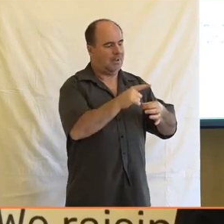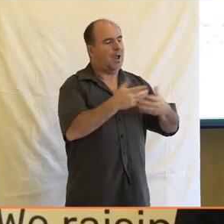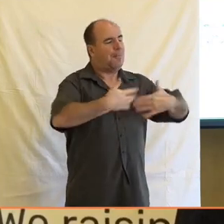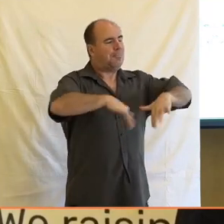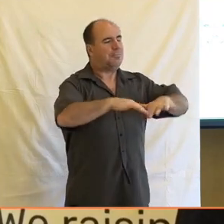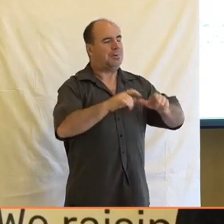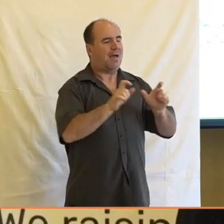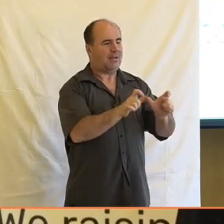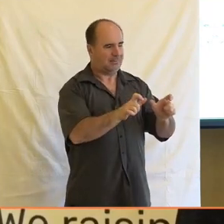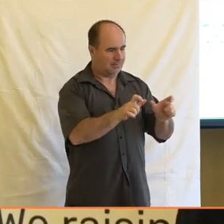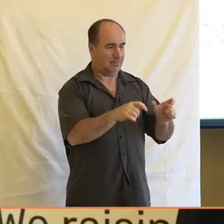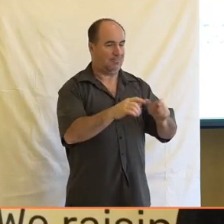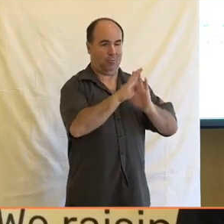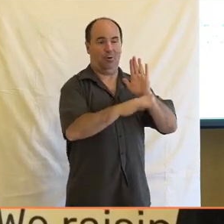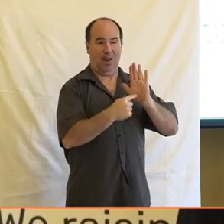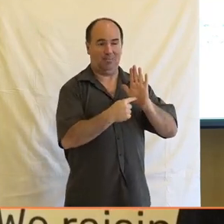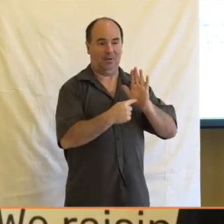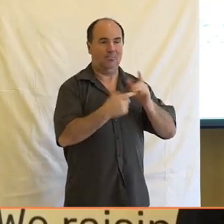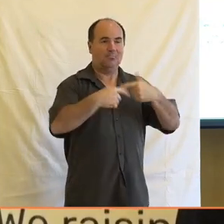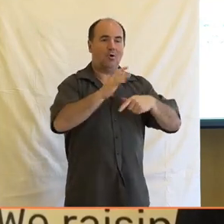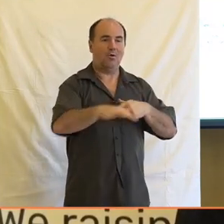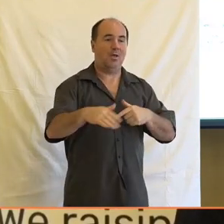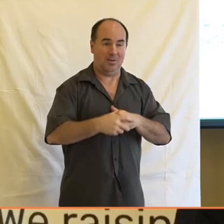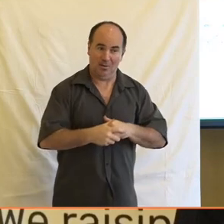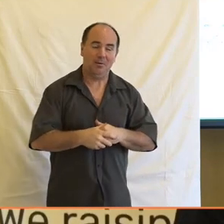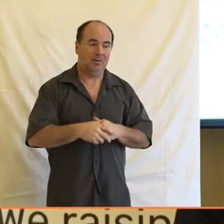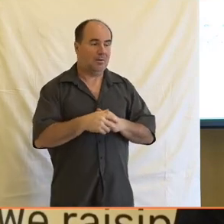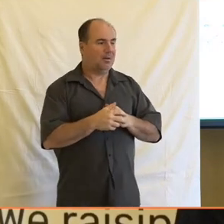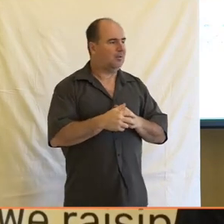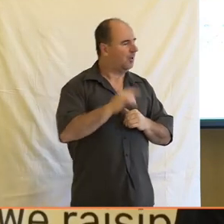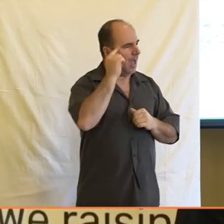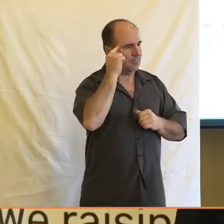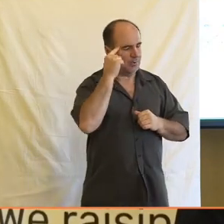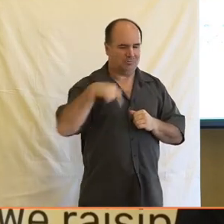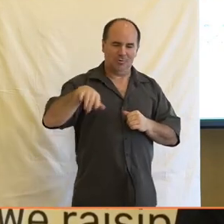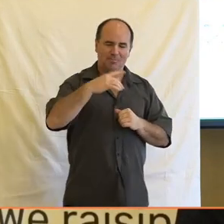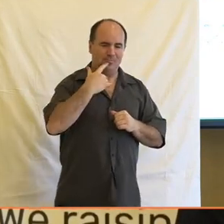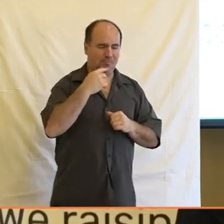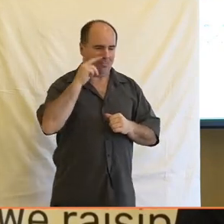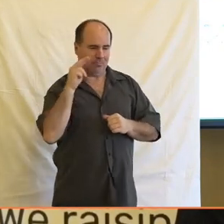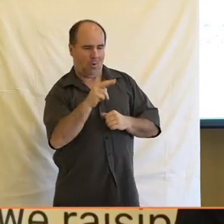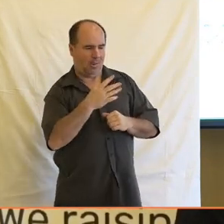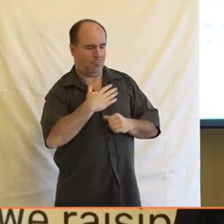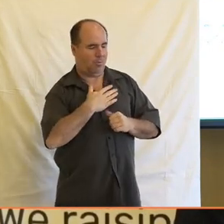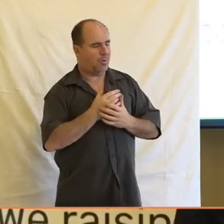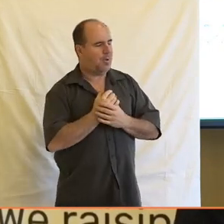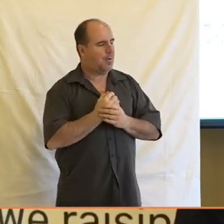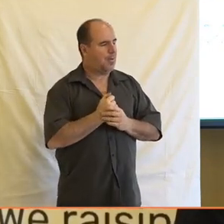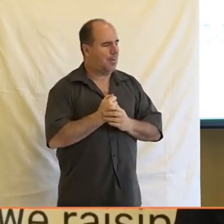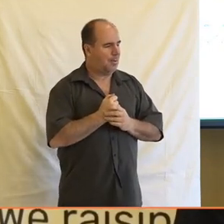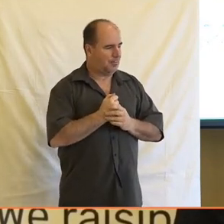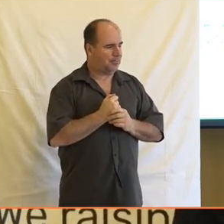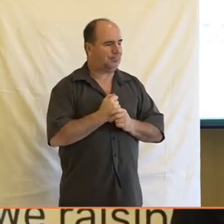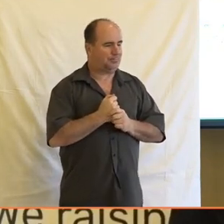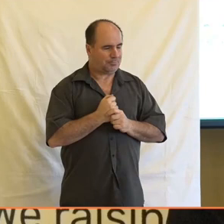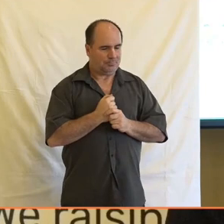programů vůči rizikovému chování u těch dětí. Takže já to beru trochu takovou oklikou. A musím říct, nejenom